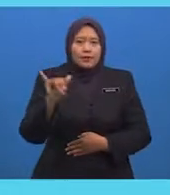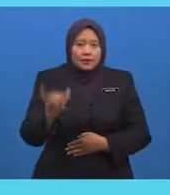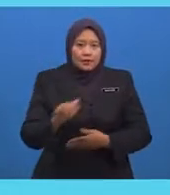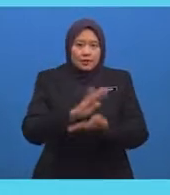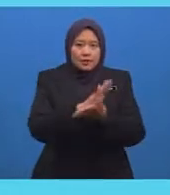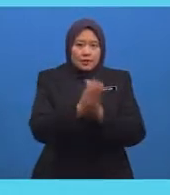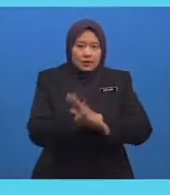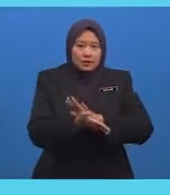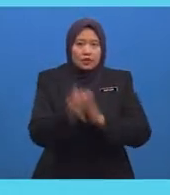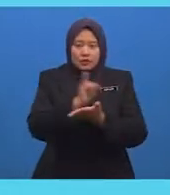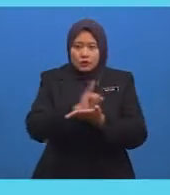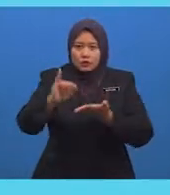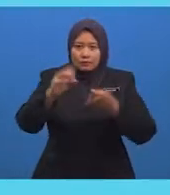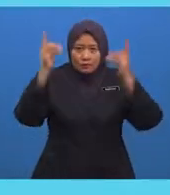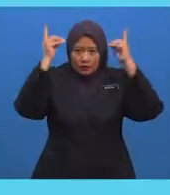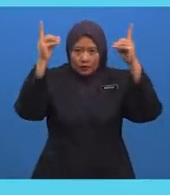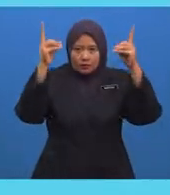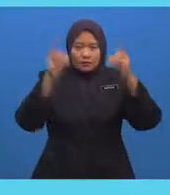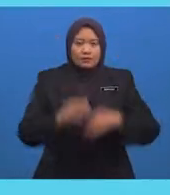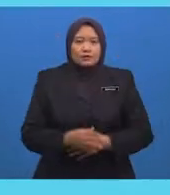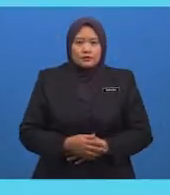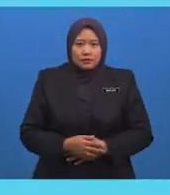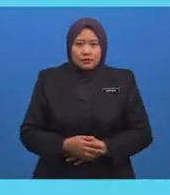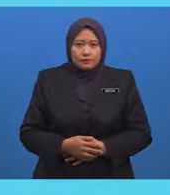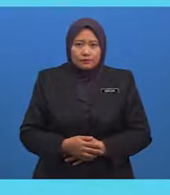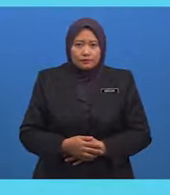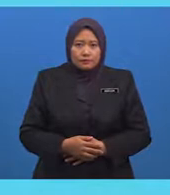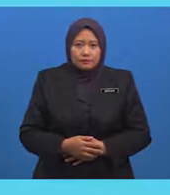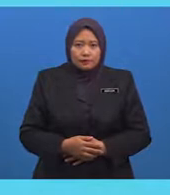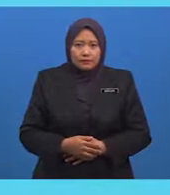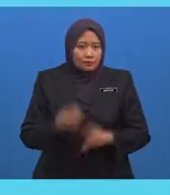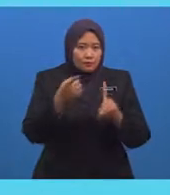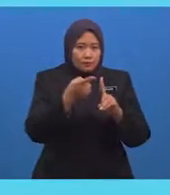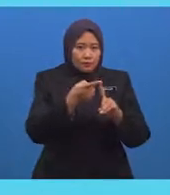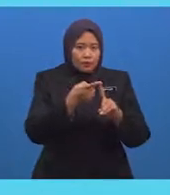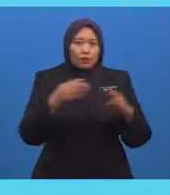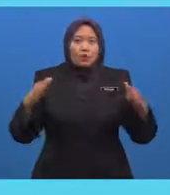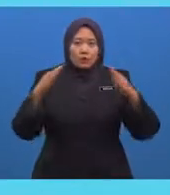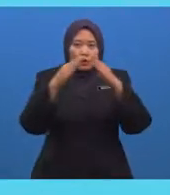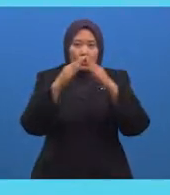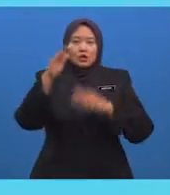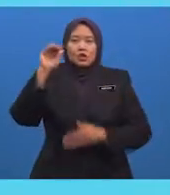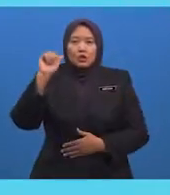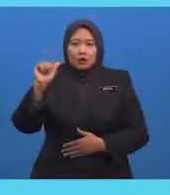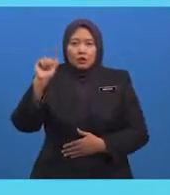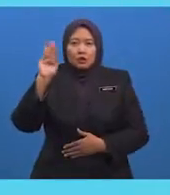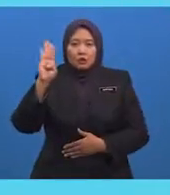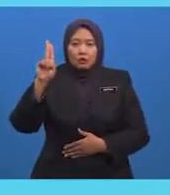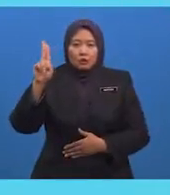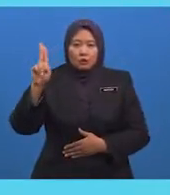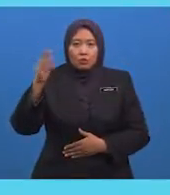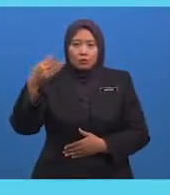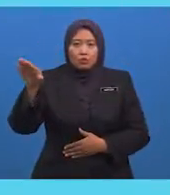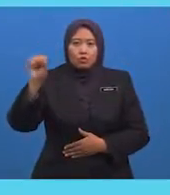Antaranya ialah Pertama Rumah Abu Sulaiman Al-Sijistani